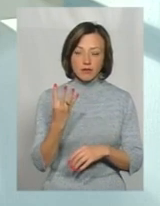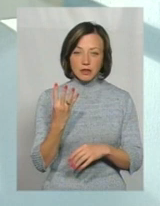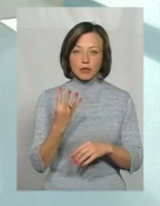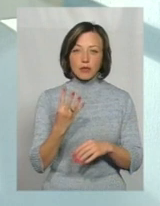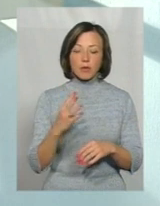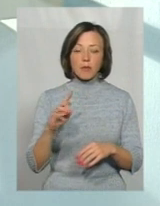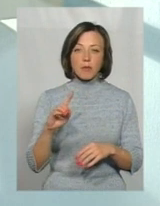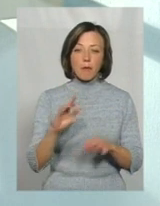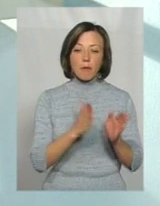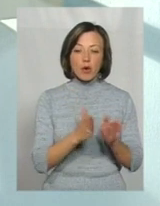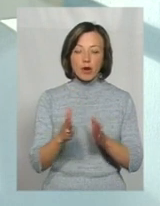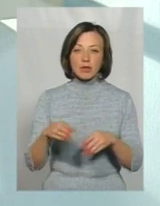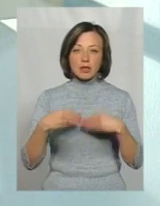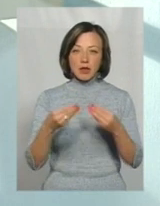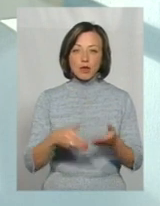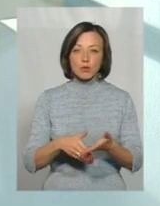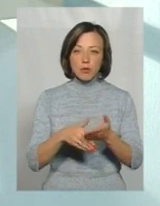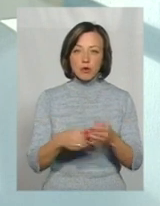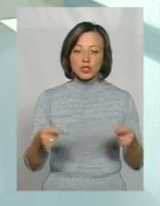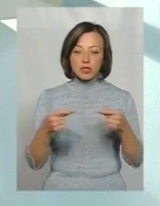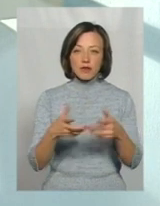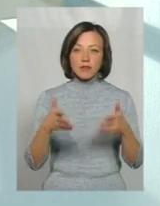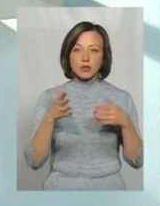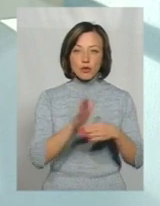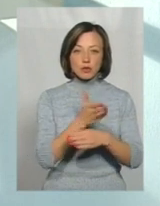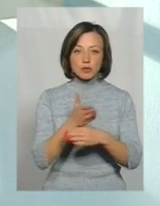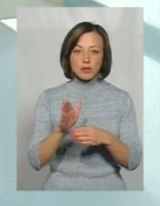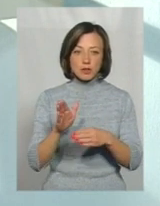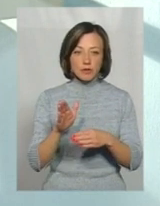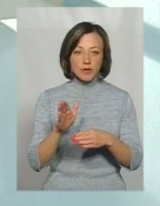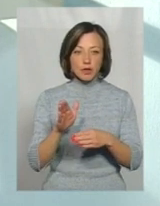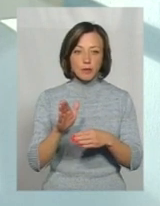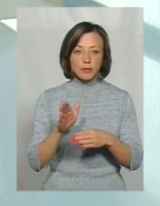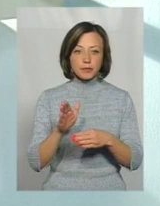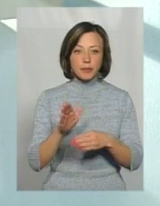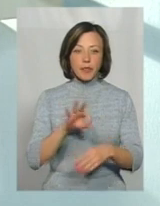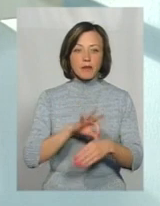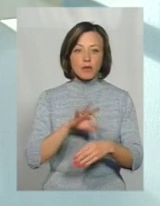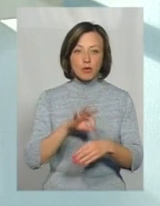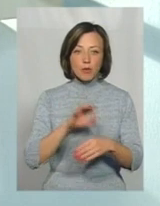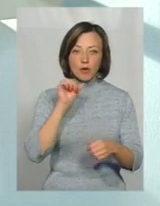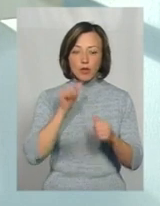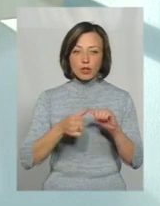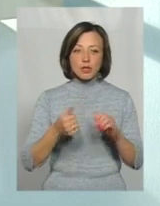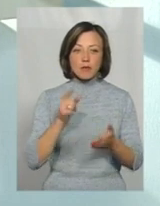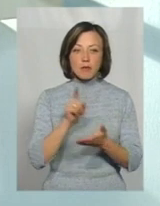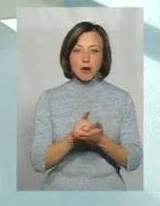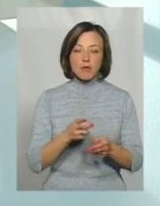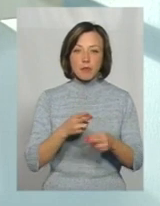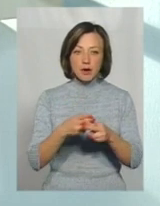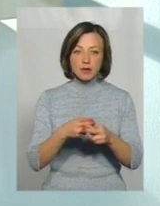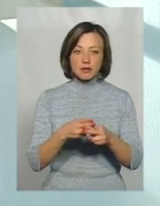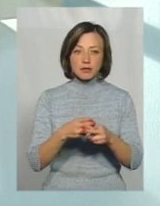допомоги, з'явилось чітке визначення та чітке розмежування тих хвороб, хронічних, які має попередити,